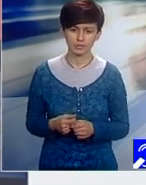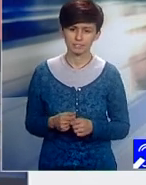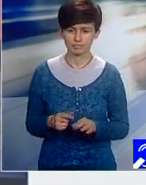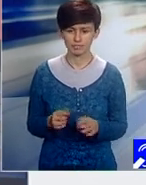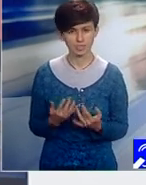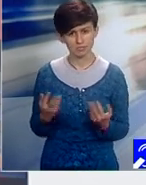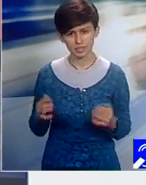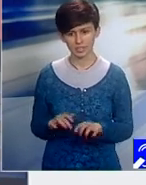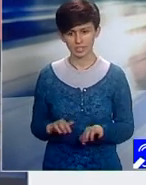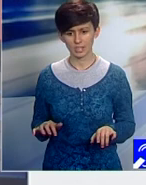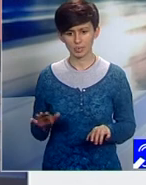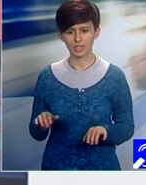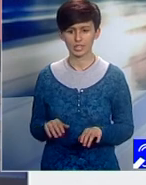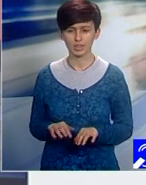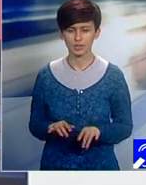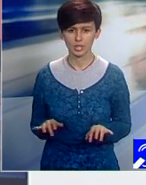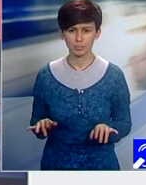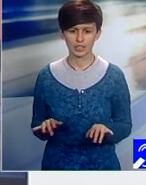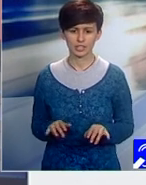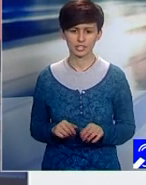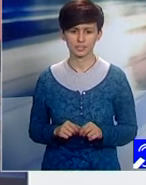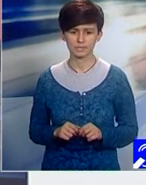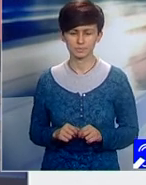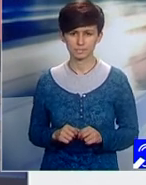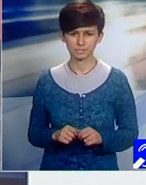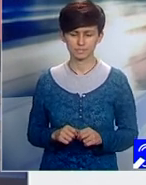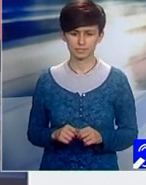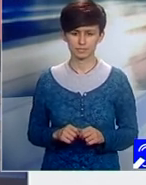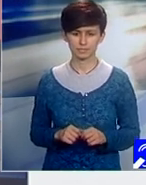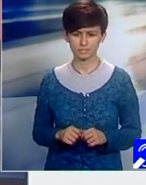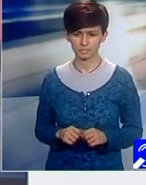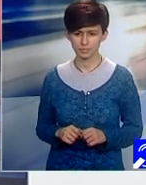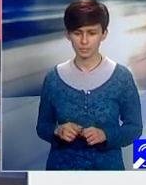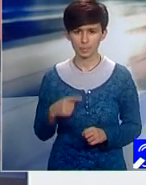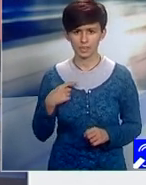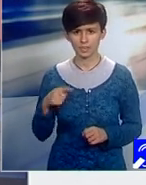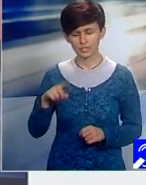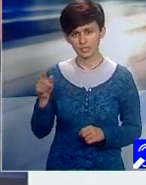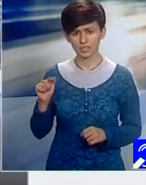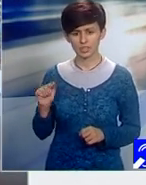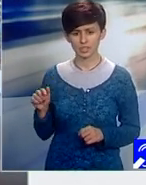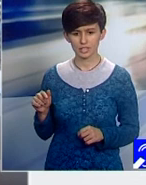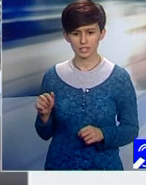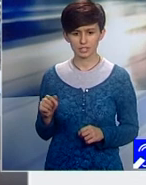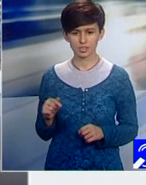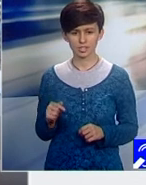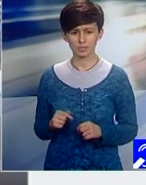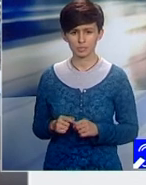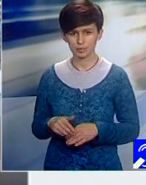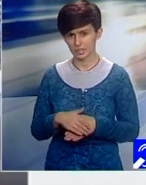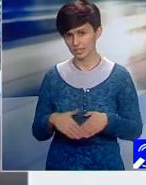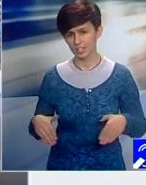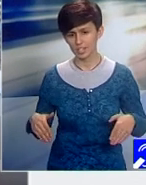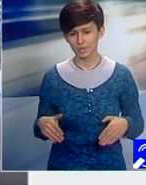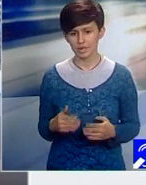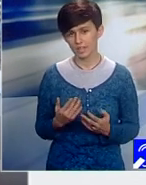până la cine a compus la culet. Inclusiv aveți și întrebări capcane. Câte întrebări capcane vă poate